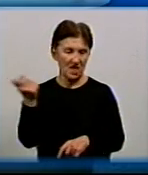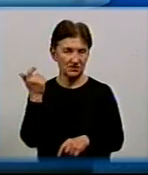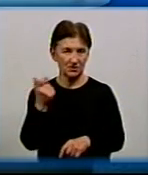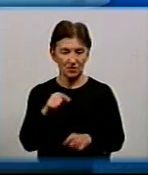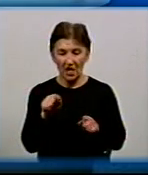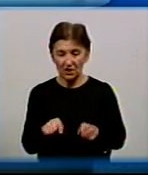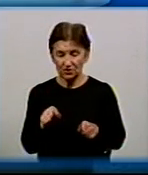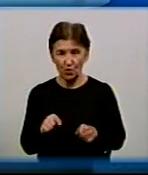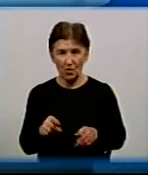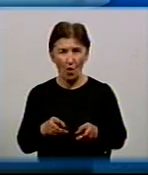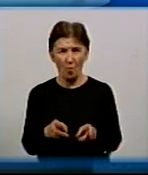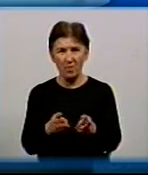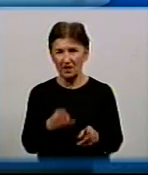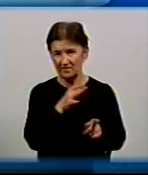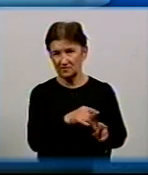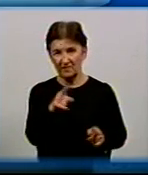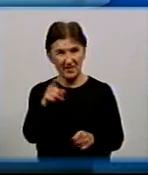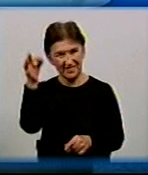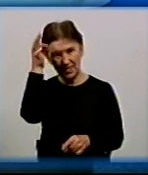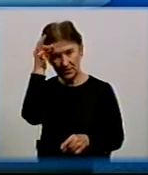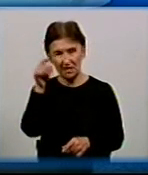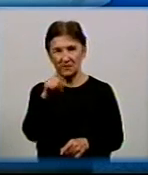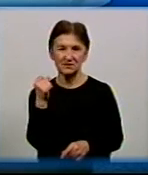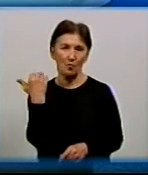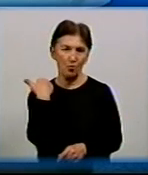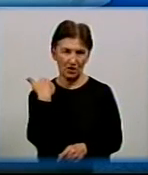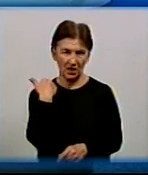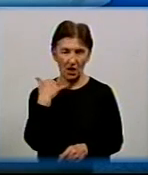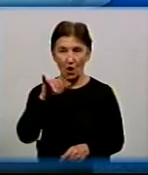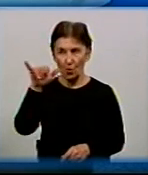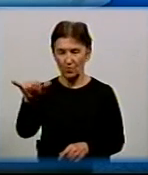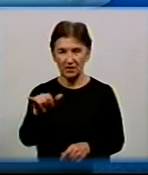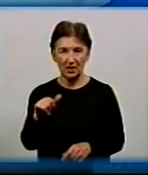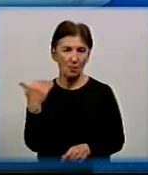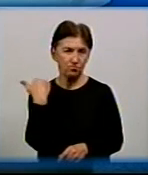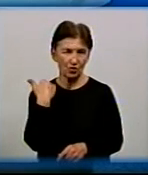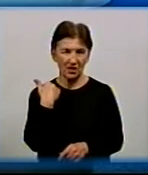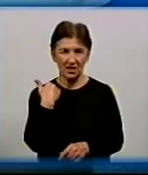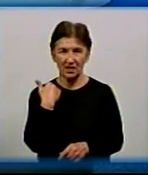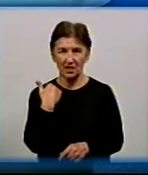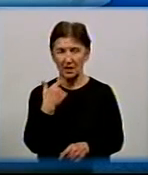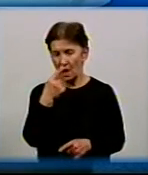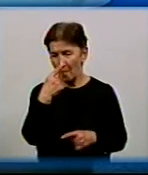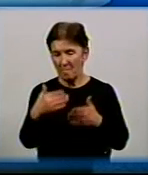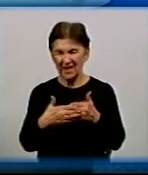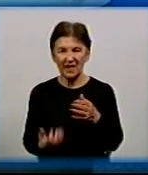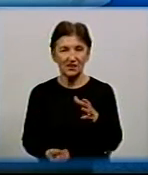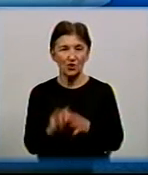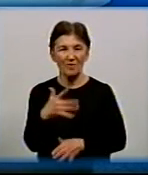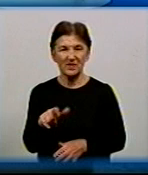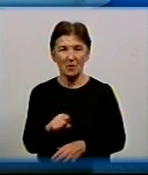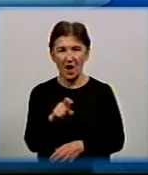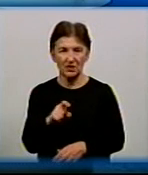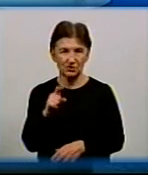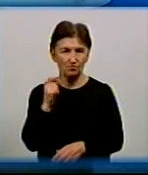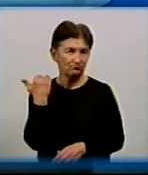опалювального сезону, ви згадали про борги. Боргів у підприємства десятки мільйонів гривень перед нафтогазом України за спожиті